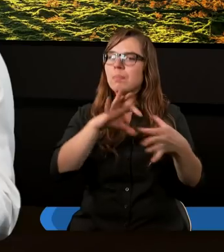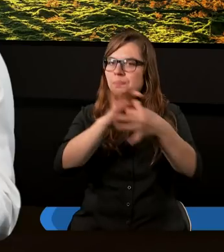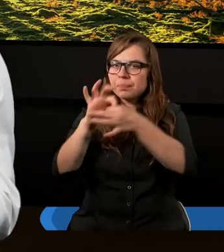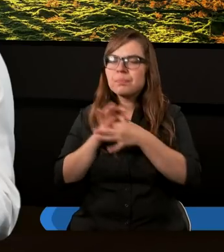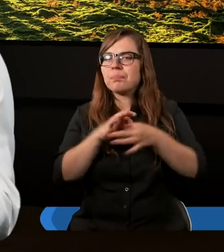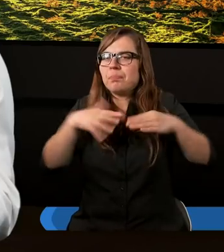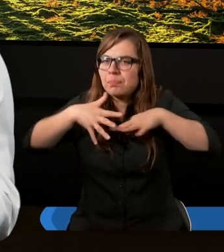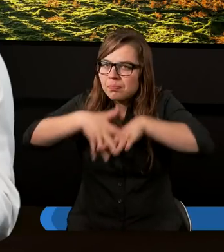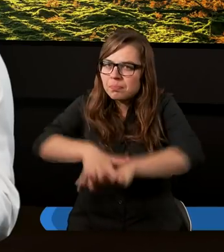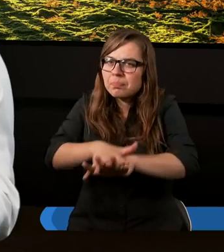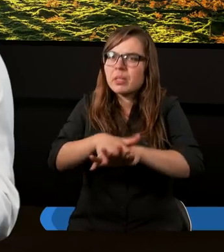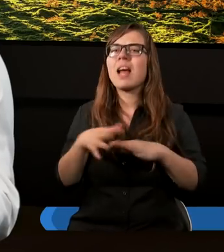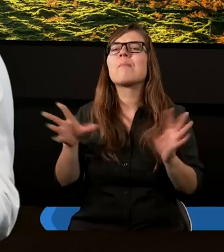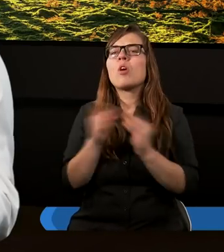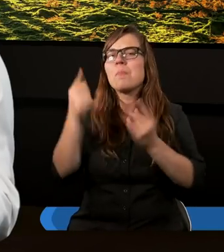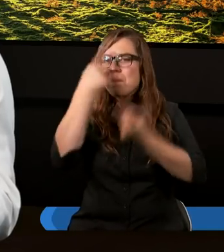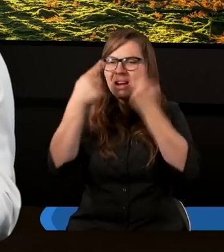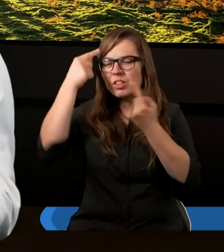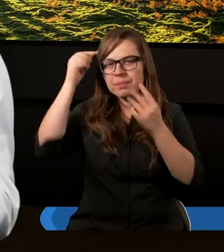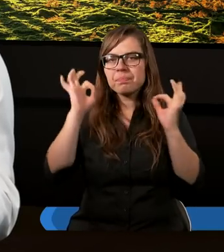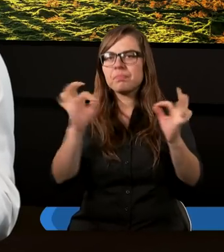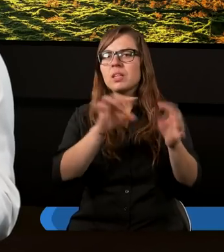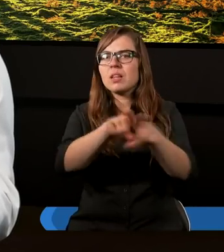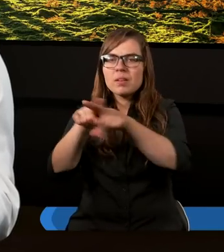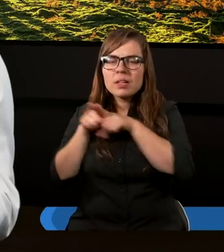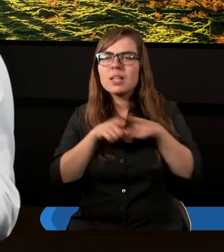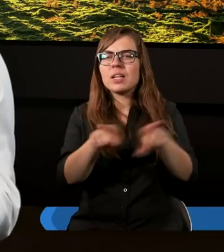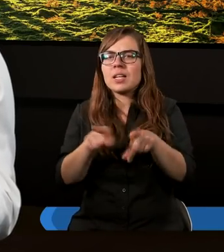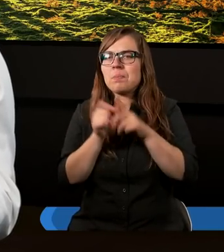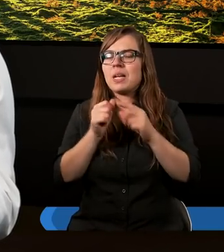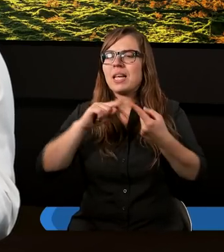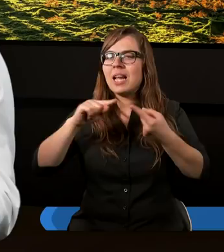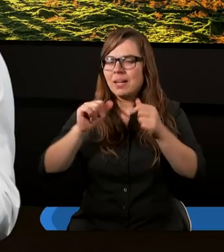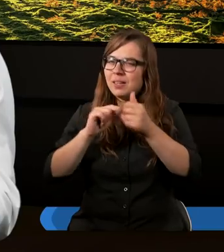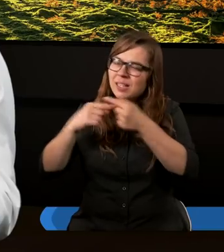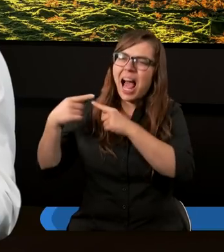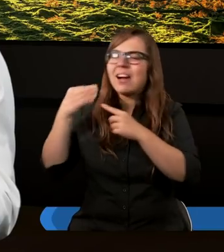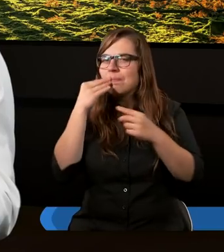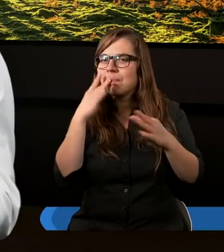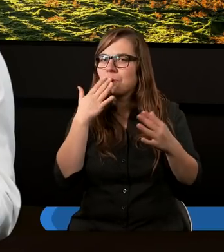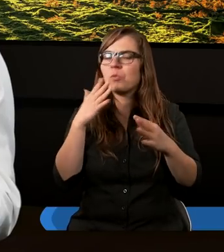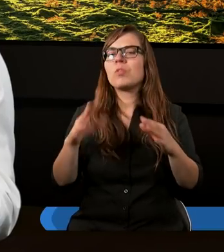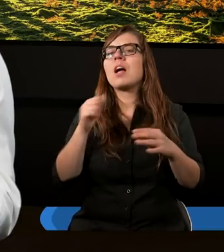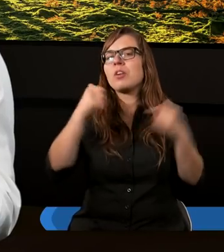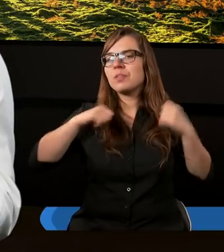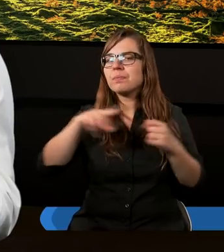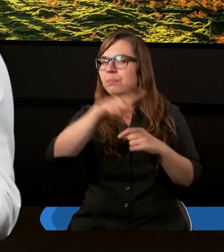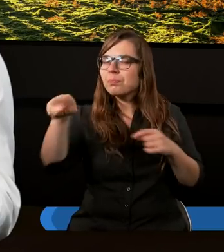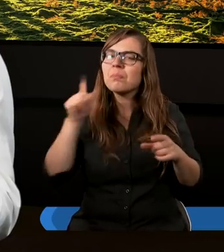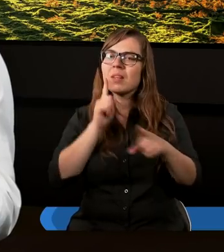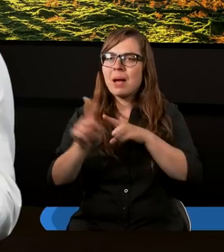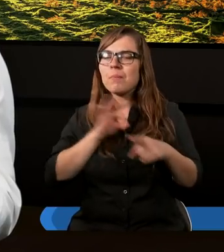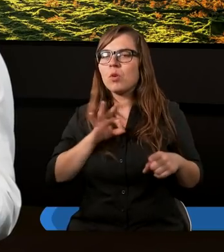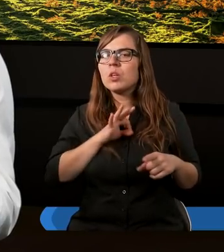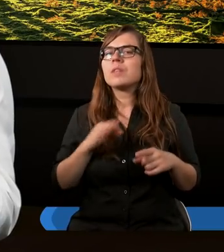zespoleni jednością myśli, jednością zdania. Albowiem wiadomo mi o Was, bracia